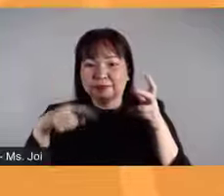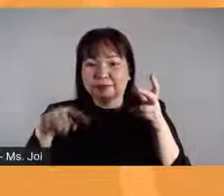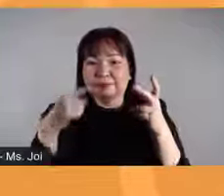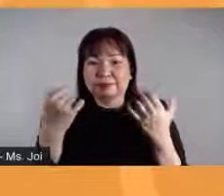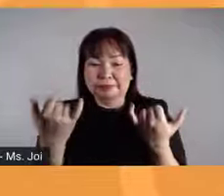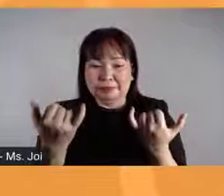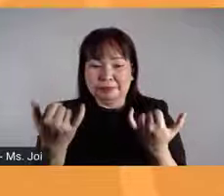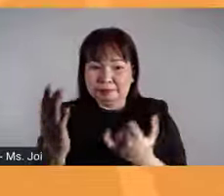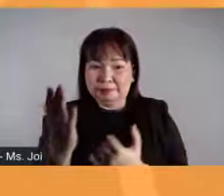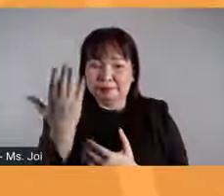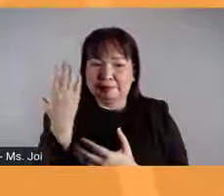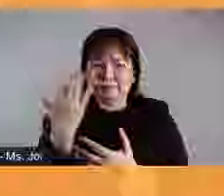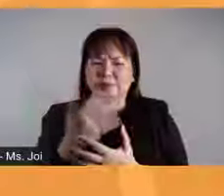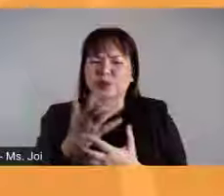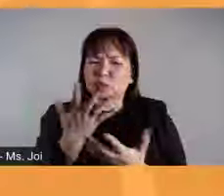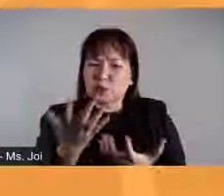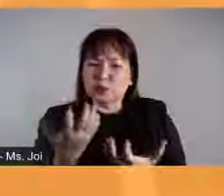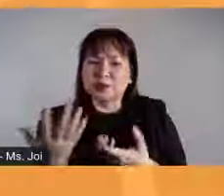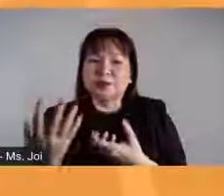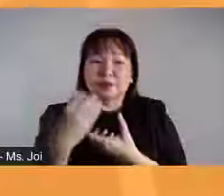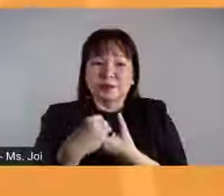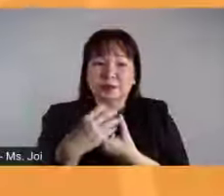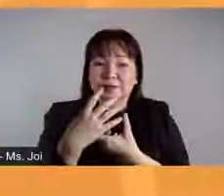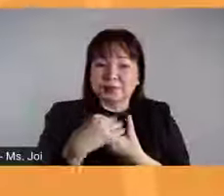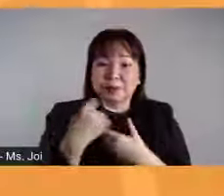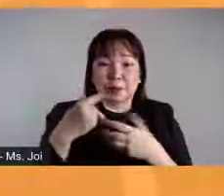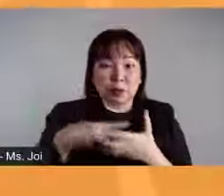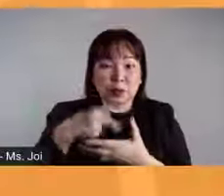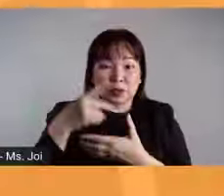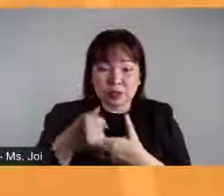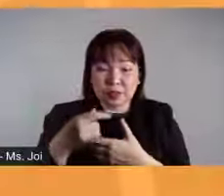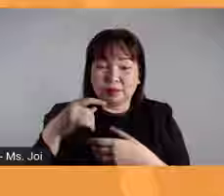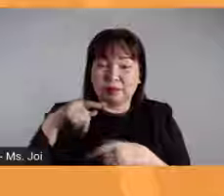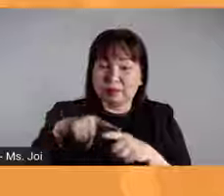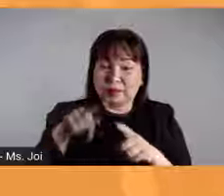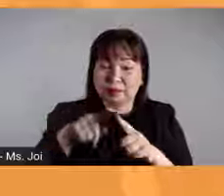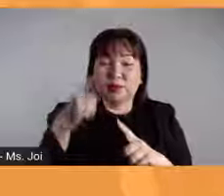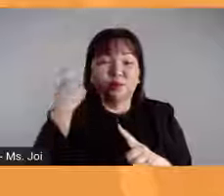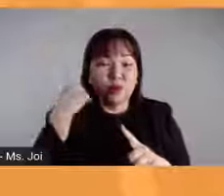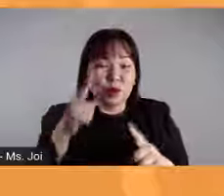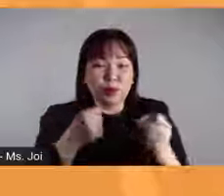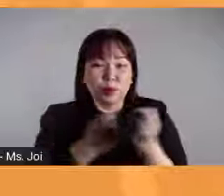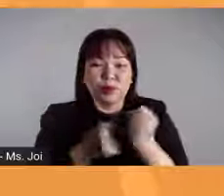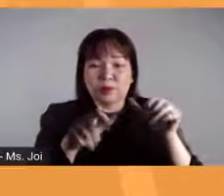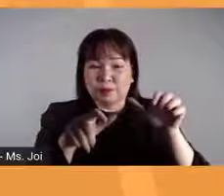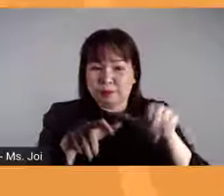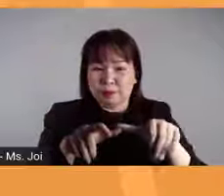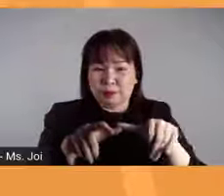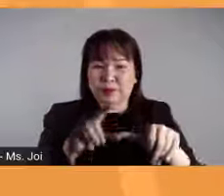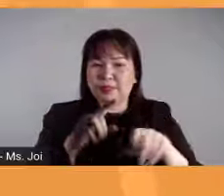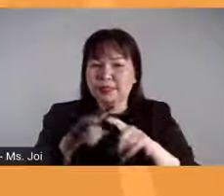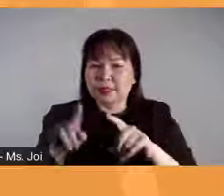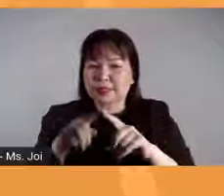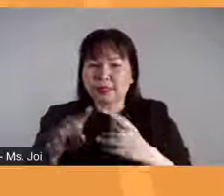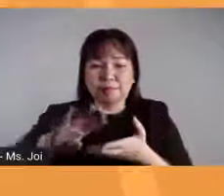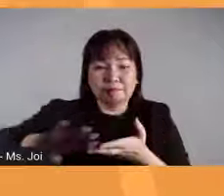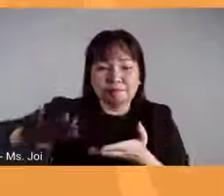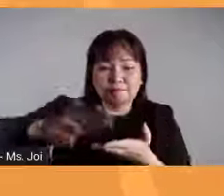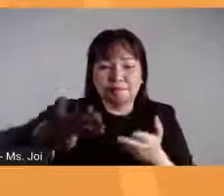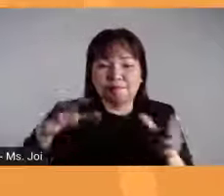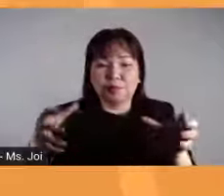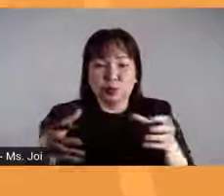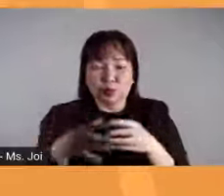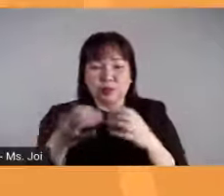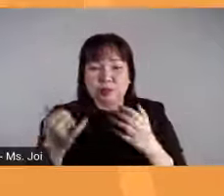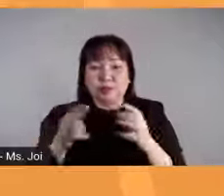umaga na gustong lumahok sa ating mga proyekto para sa ating mga persons with disabilities at iba pang marginalized sectors ngayong